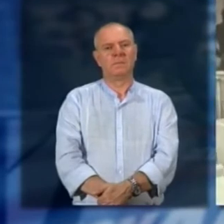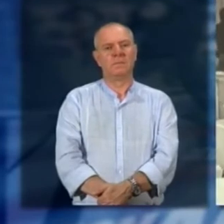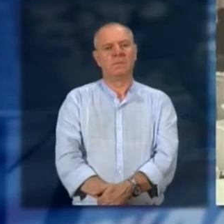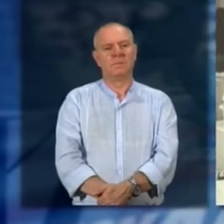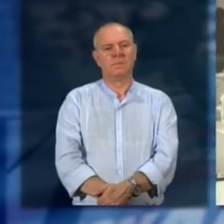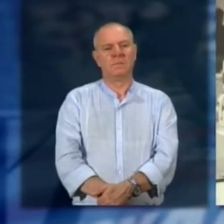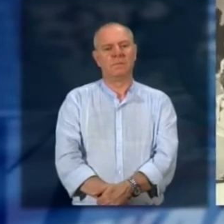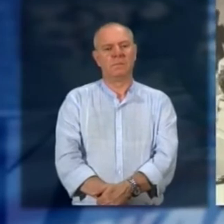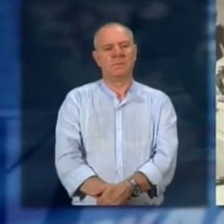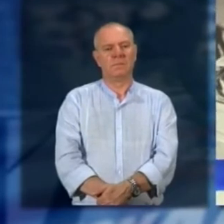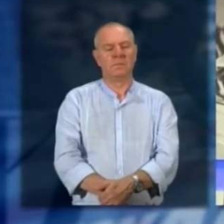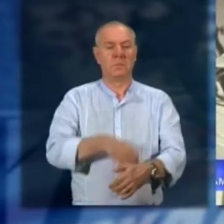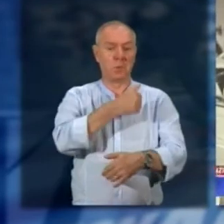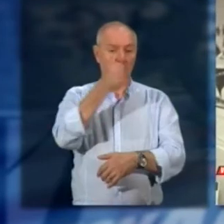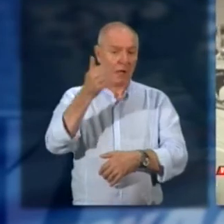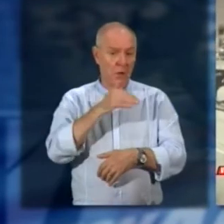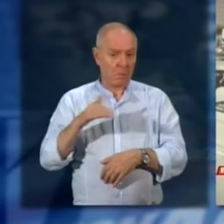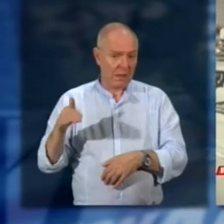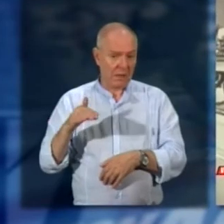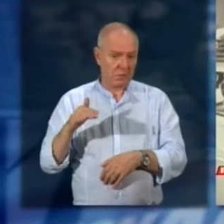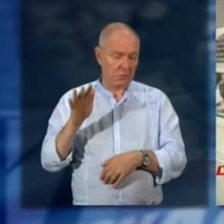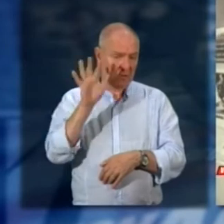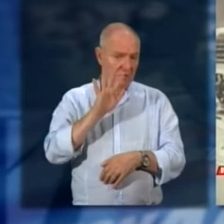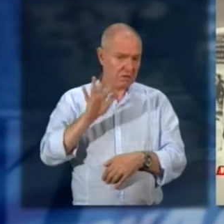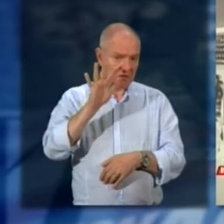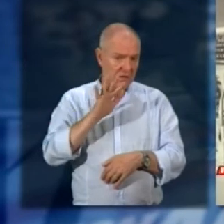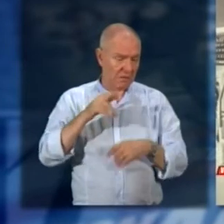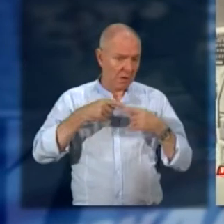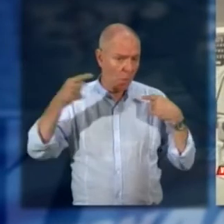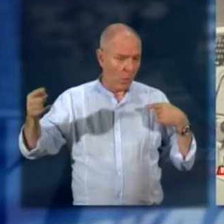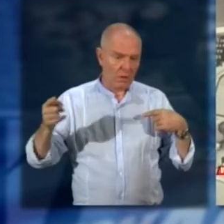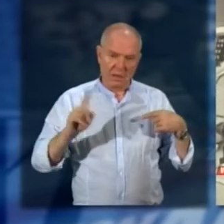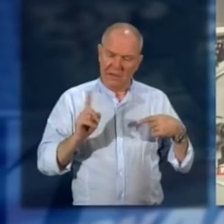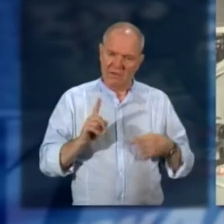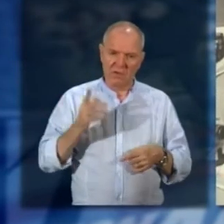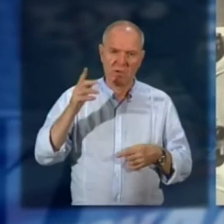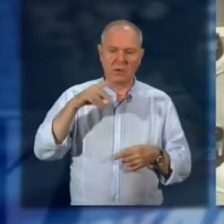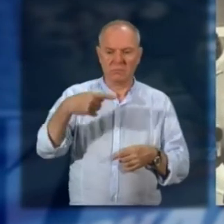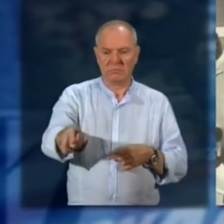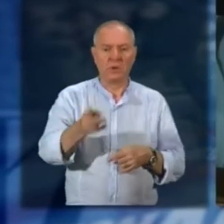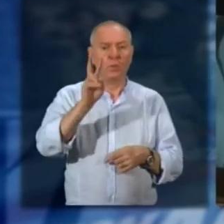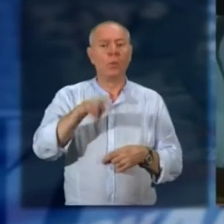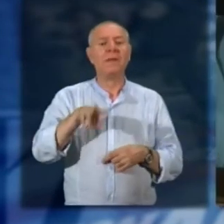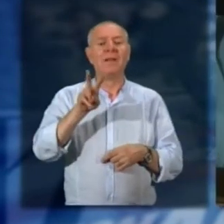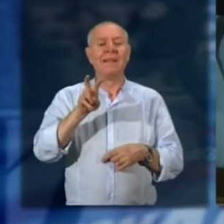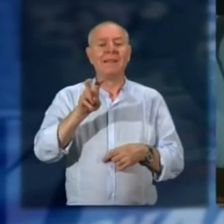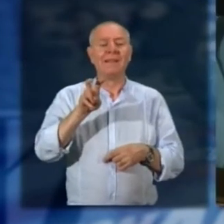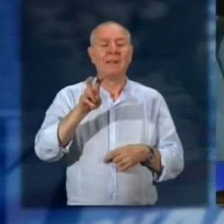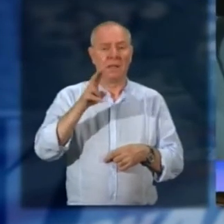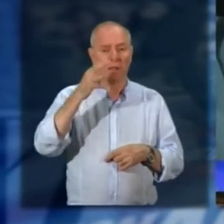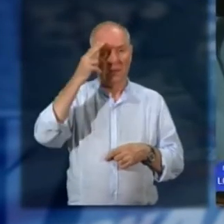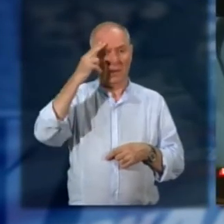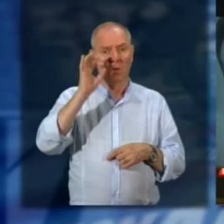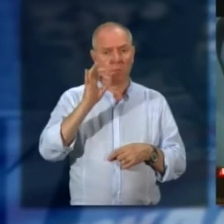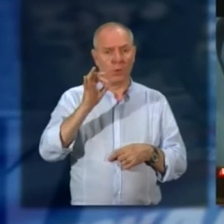un anno e mezzo possono sembrare un periodo di tempo molto lungo ma nel 2020 ci sarà il centenario della